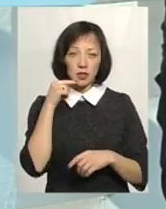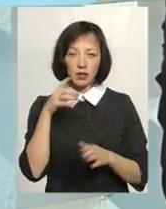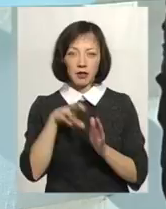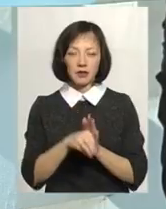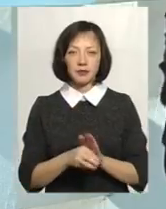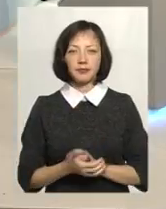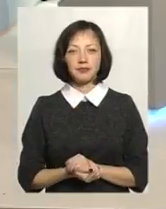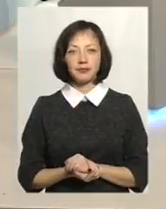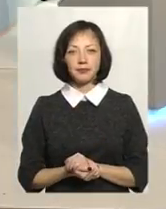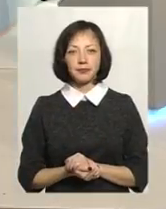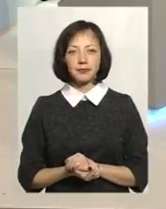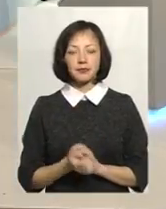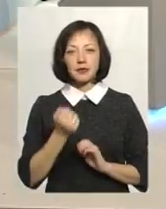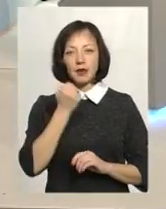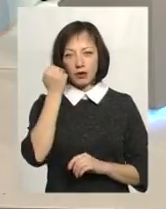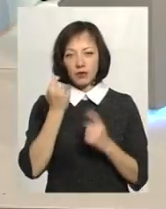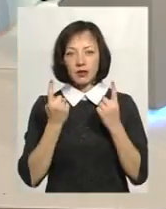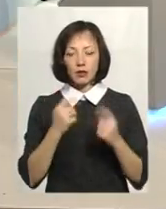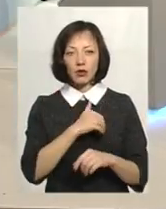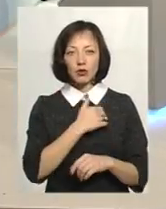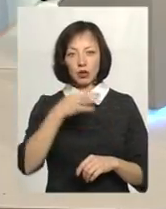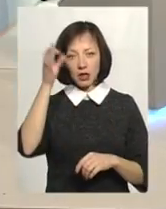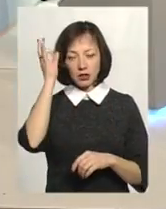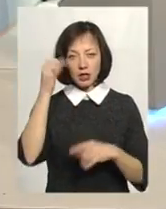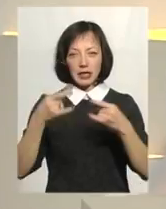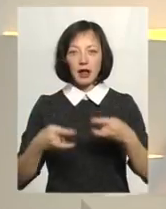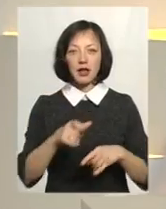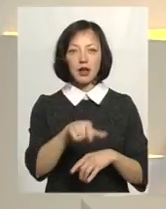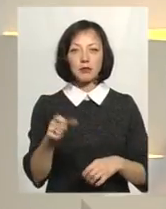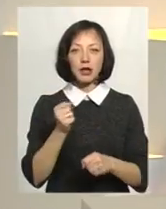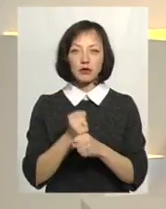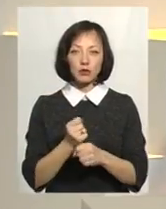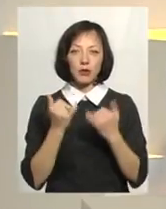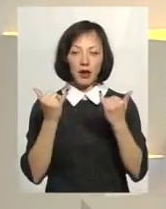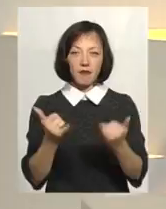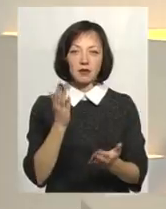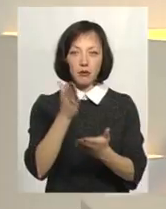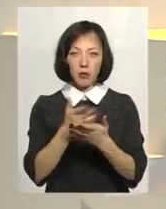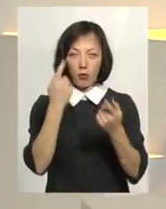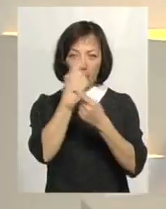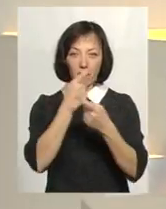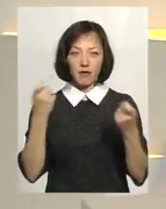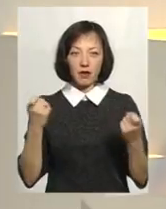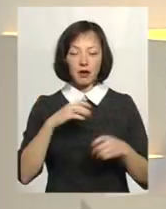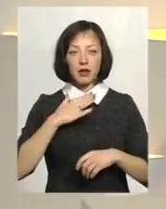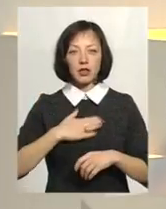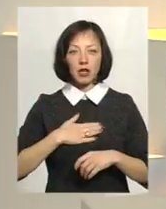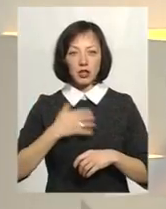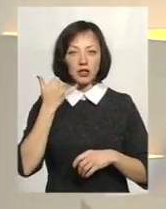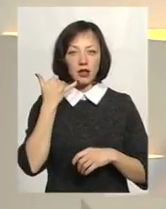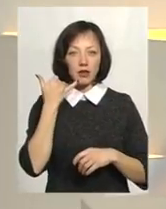Дякуємо велике, пане Володимир, я хочу нагадати нашим телеглядачам, що працюємо ми для вас у прямому ефірі, наші